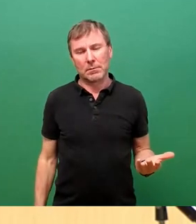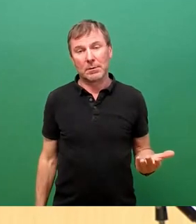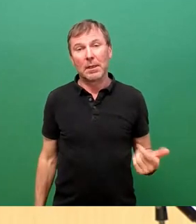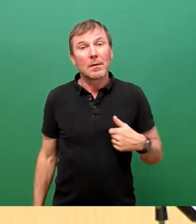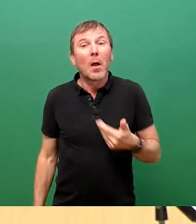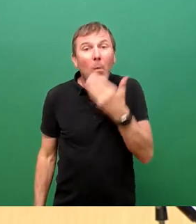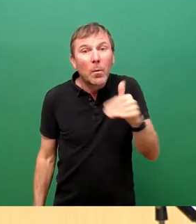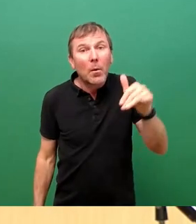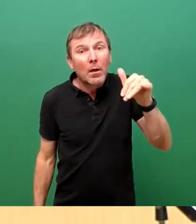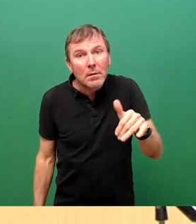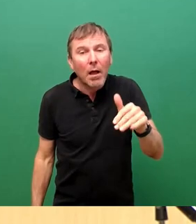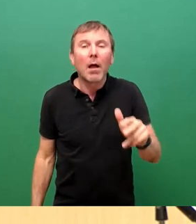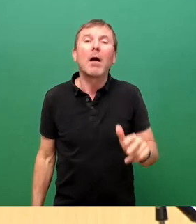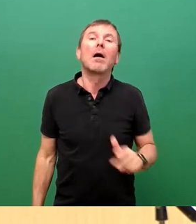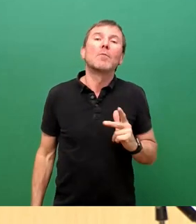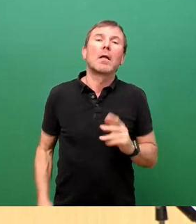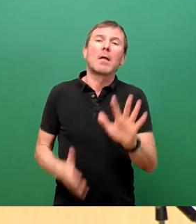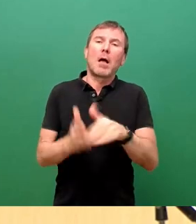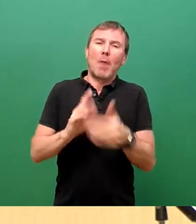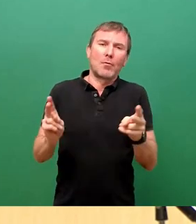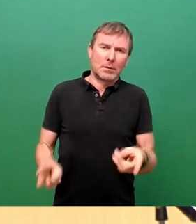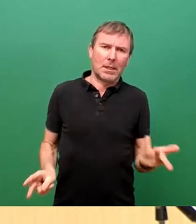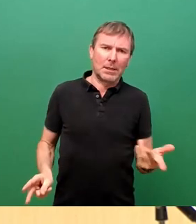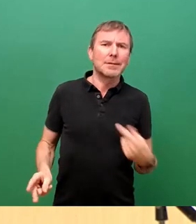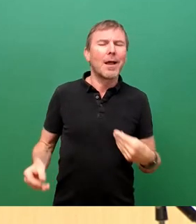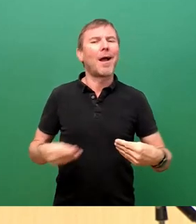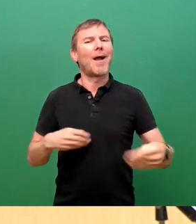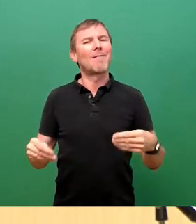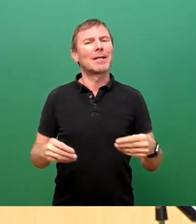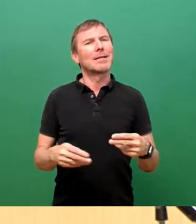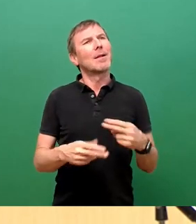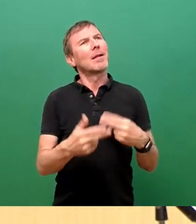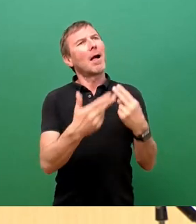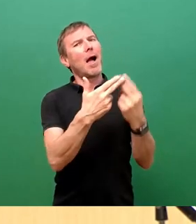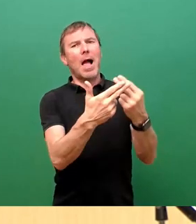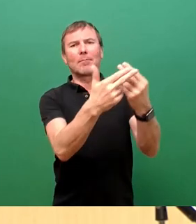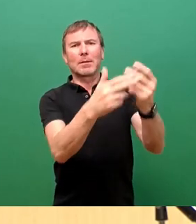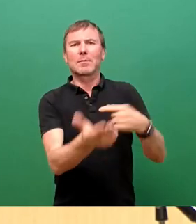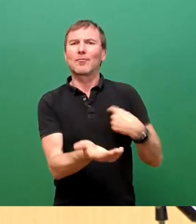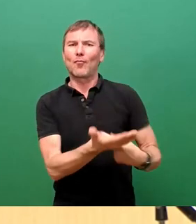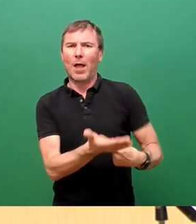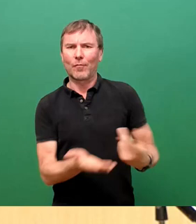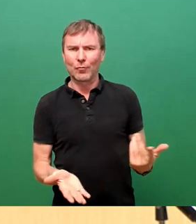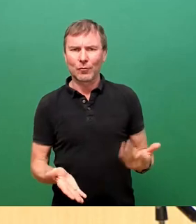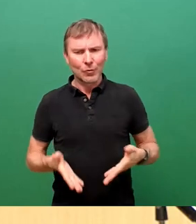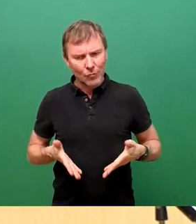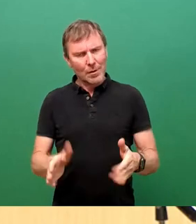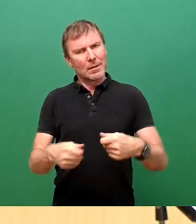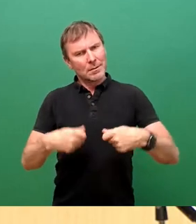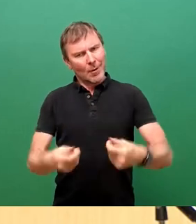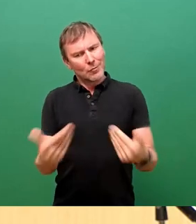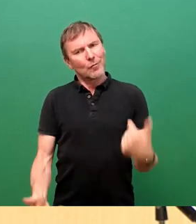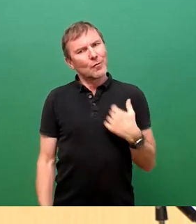ein modernes Planungsrecht, das uns erlauben würde, flexibel auf Anforderungen zu reagieren und die Straßen zu bauen, die wir wirklich haben wollen.